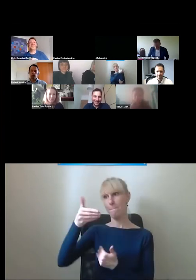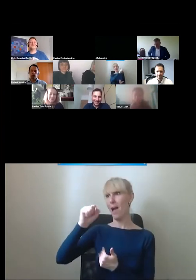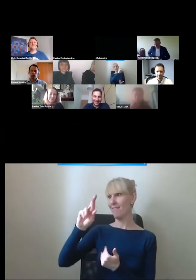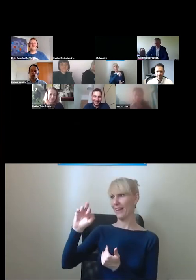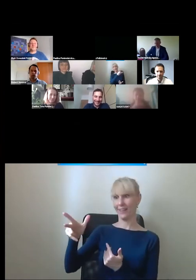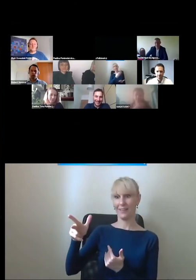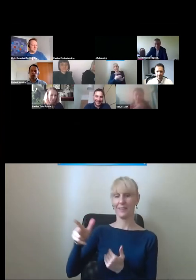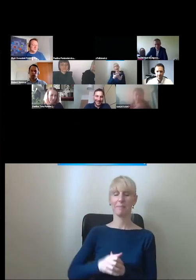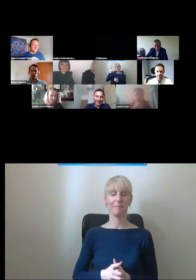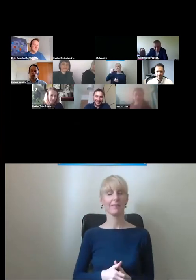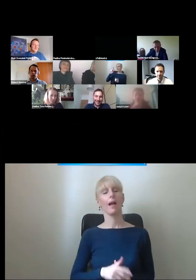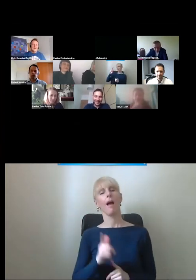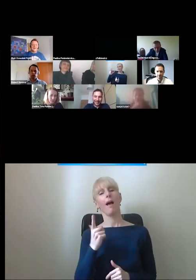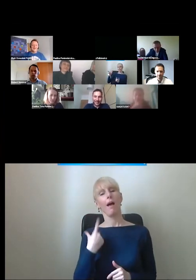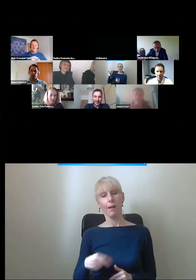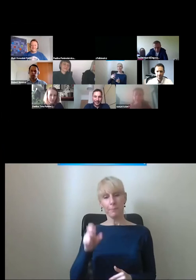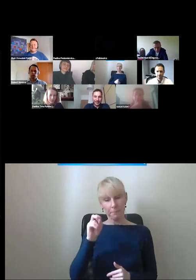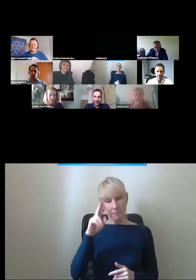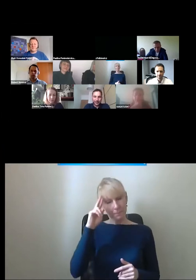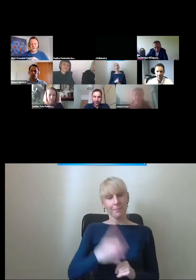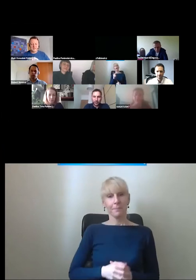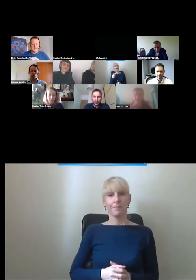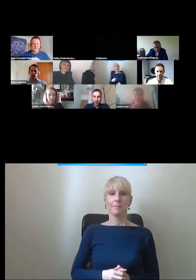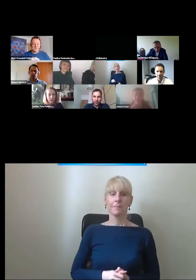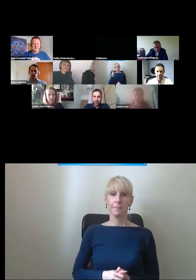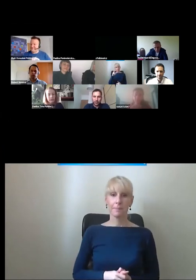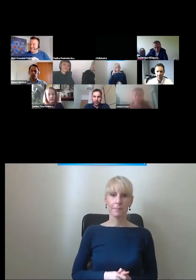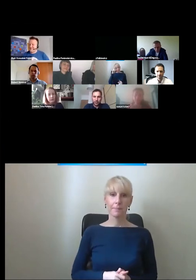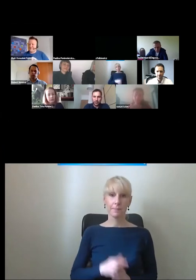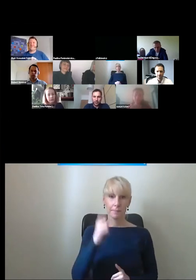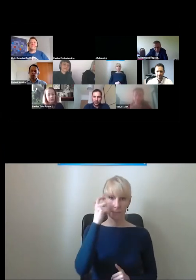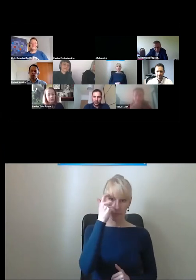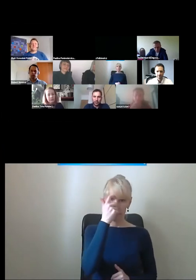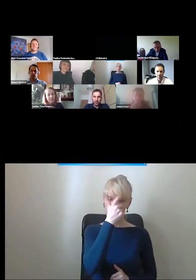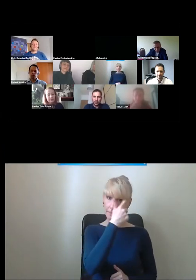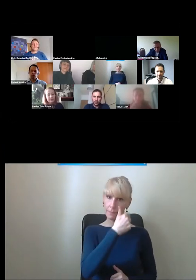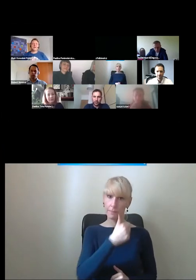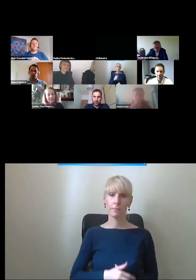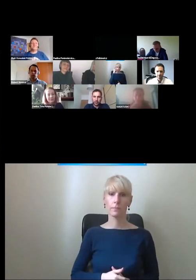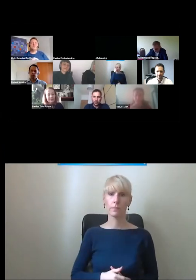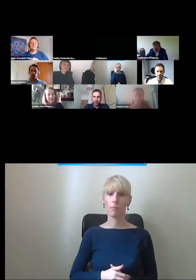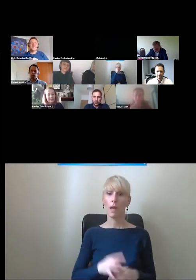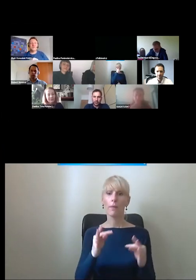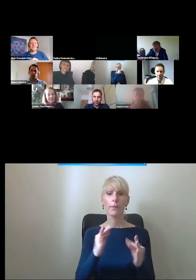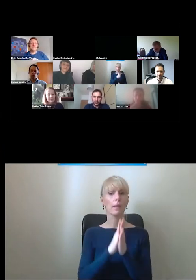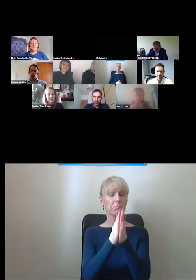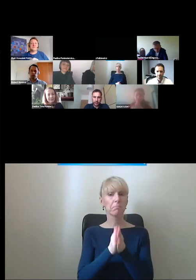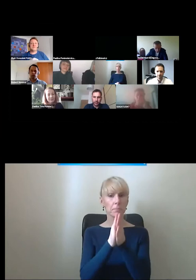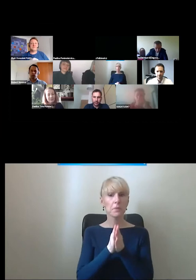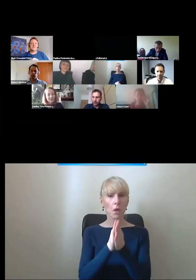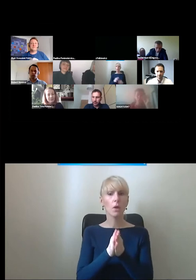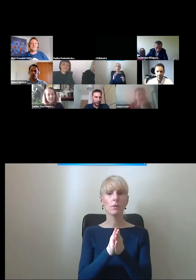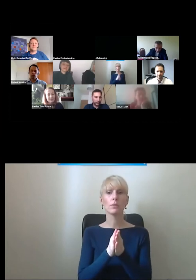sprawę mamy wyjaśnioną. Słuchajcie, chciałbym prosić